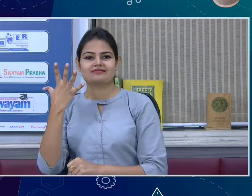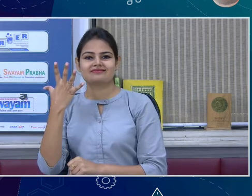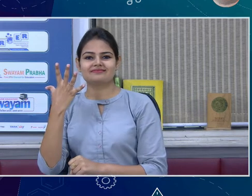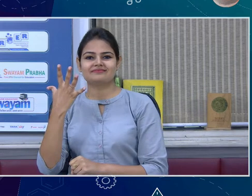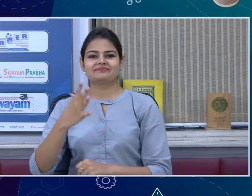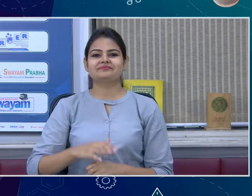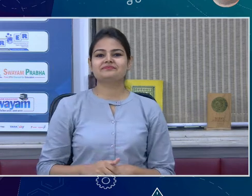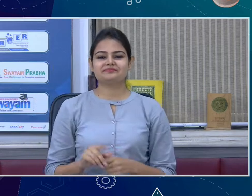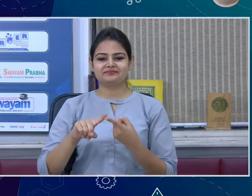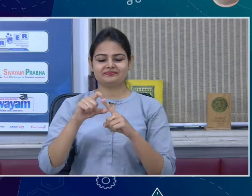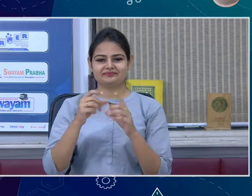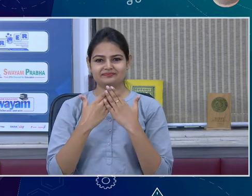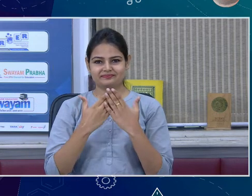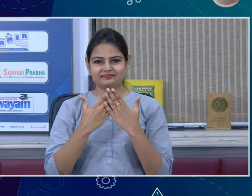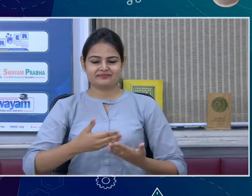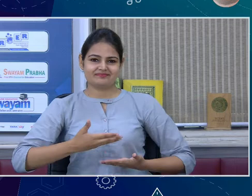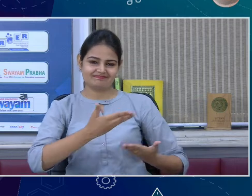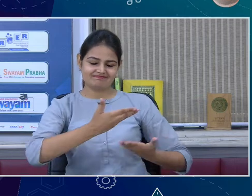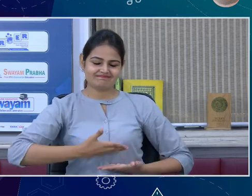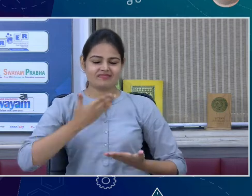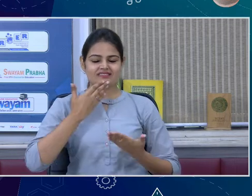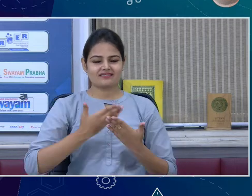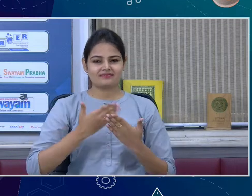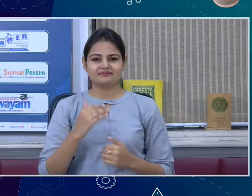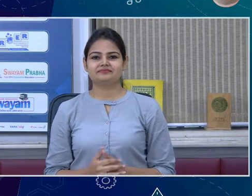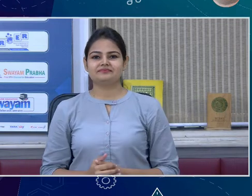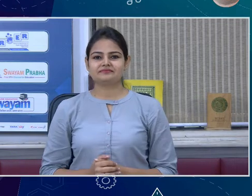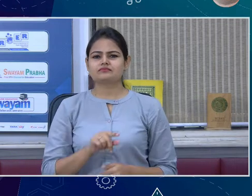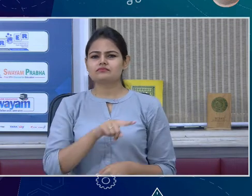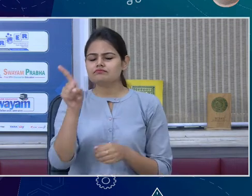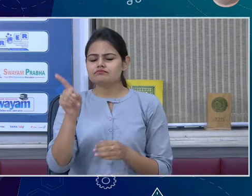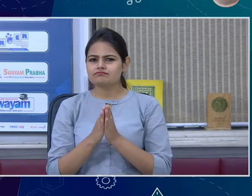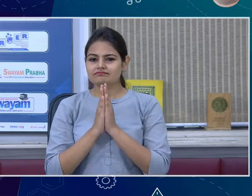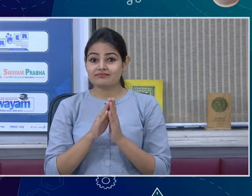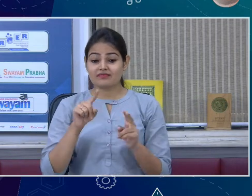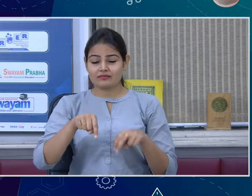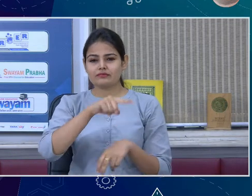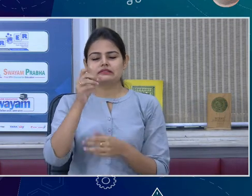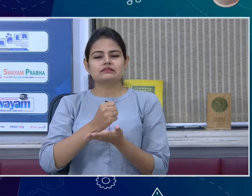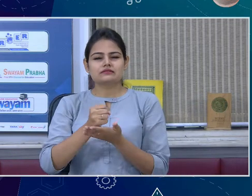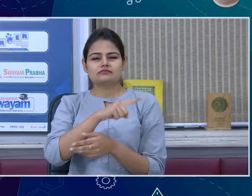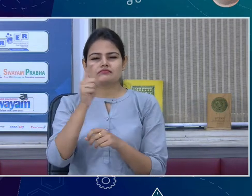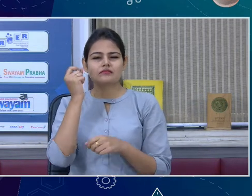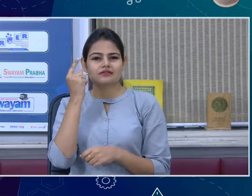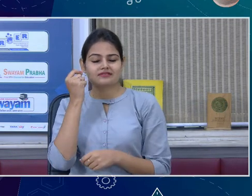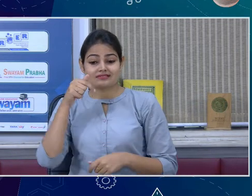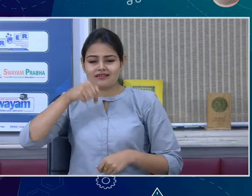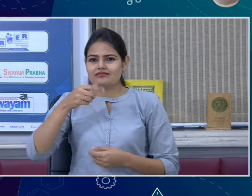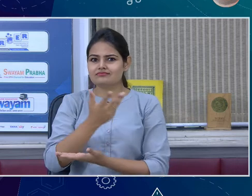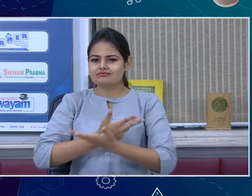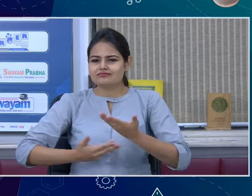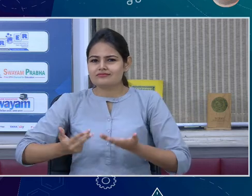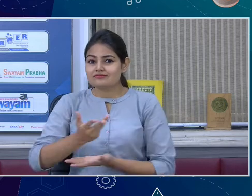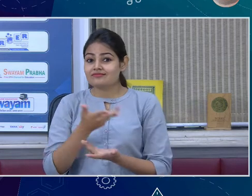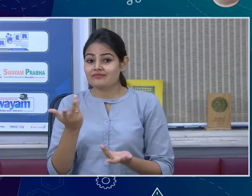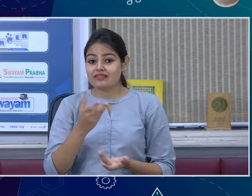you, thank you so much so I request you to please let us understand what we are going to learn in this important chapter chapter